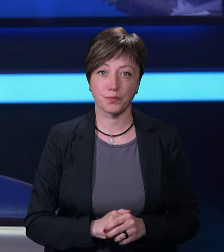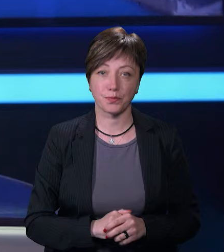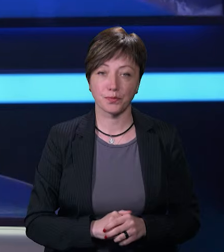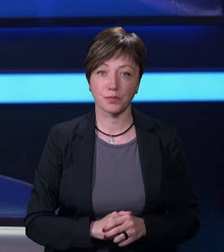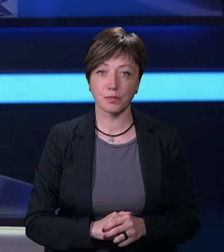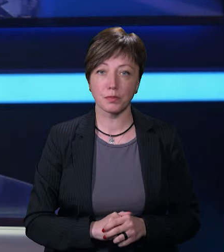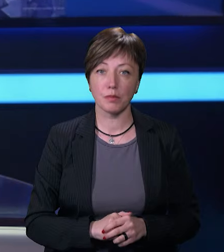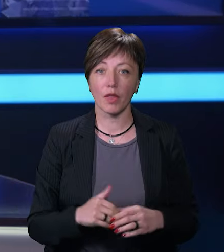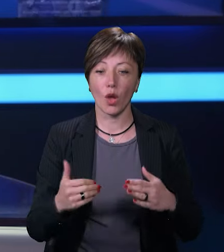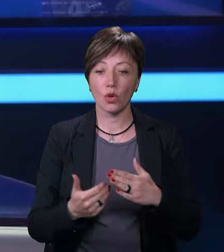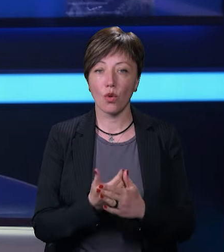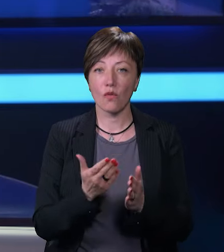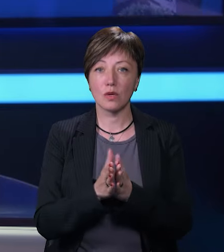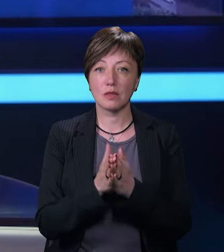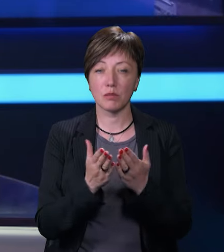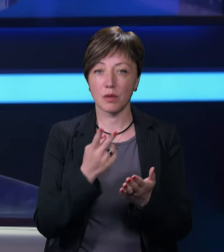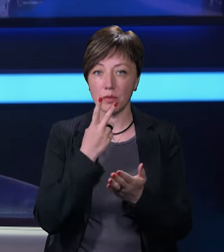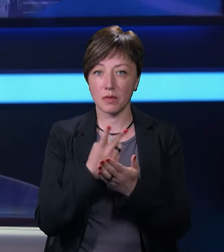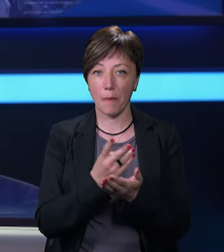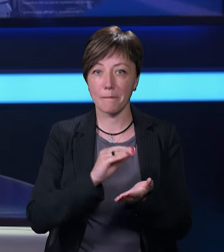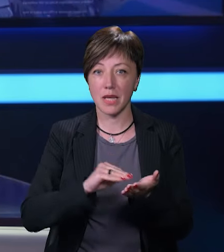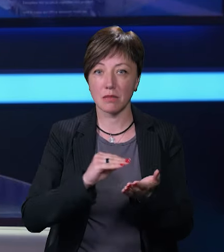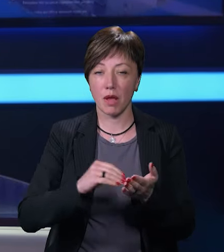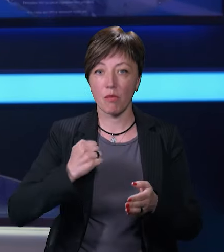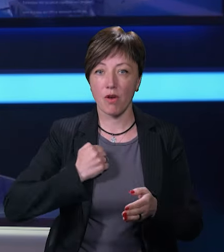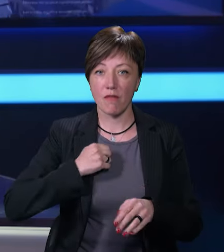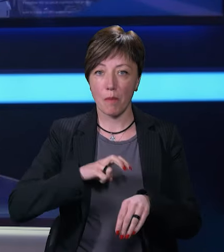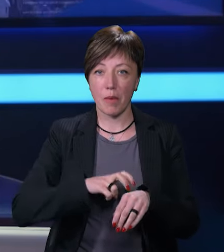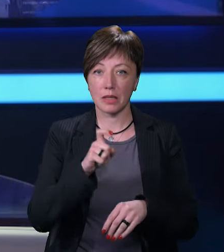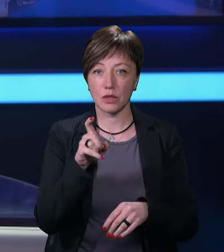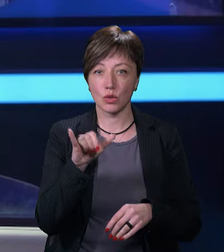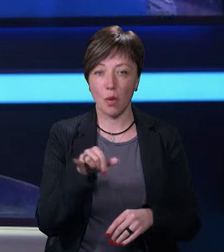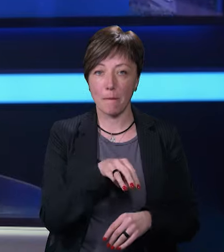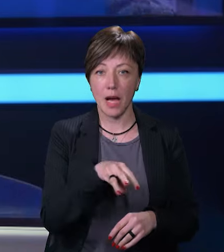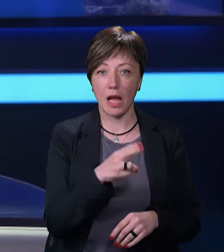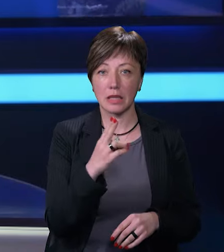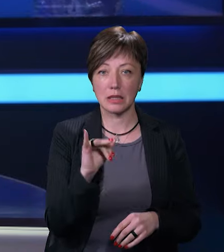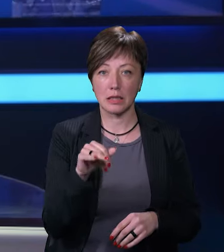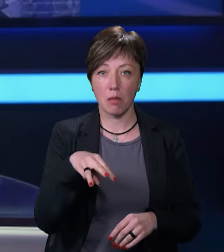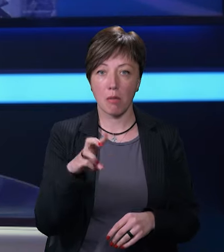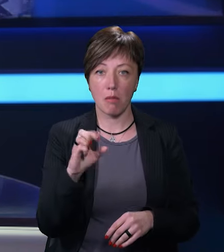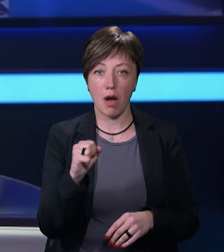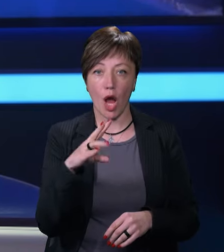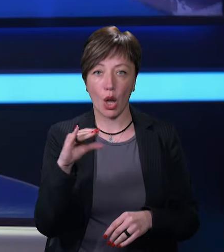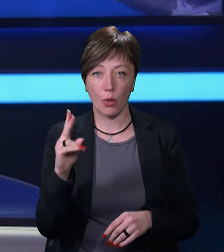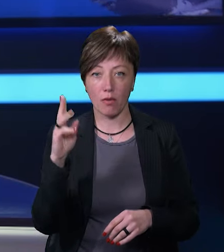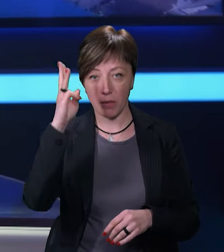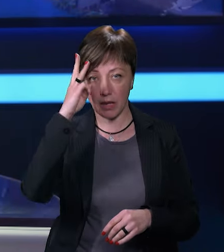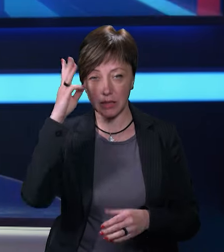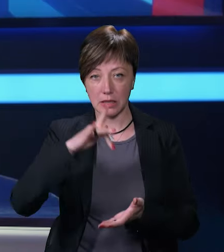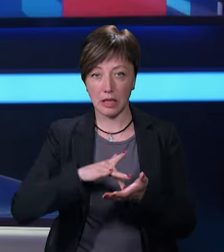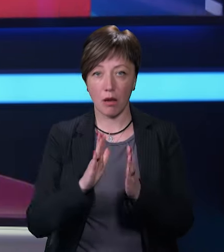Нову збірку презентував письменник та бойовий медик ЗСУ Михайло Цимбалюк у Хмельницькій центральній публічній